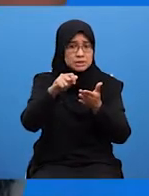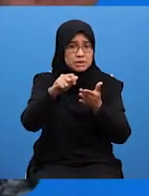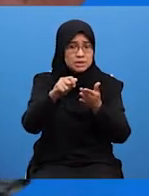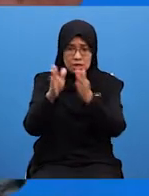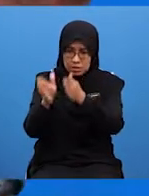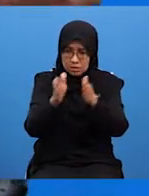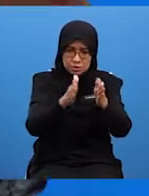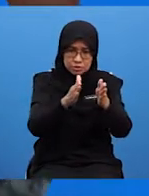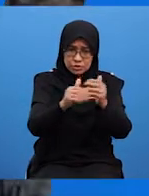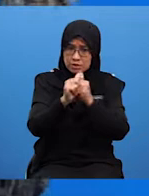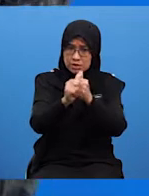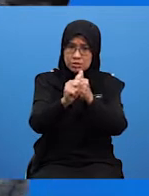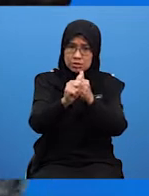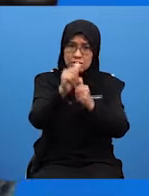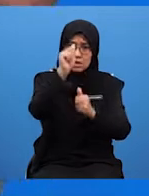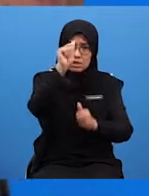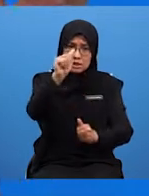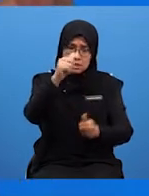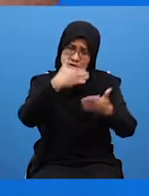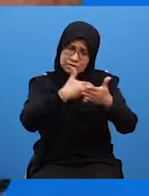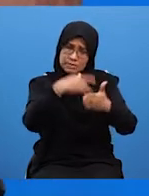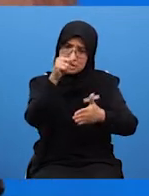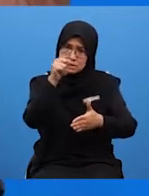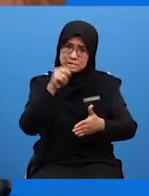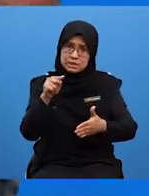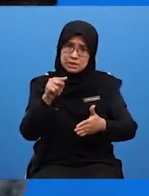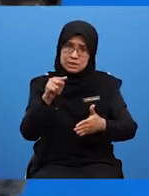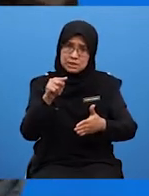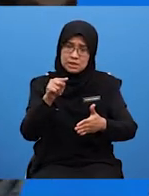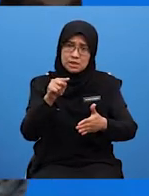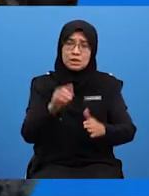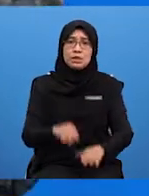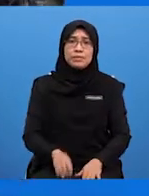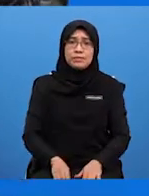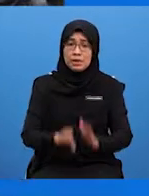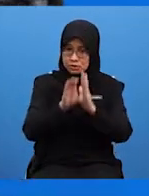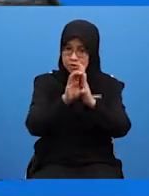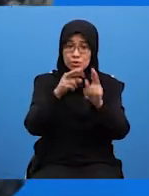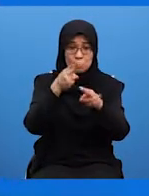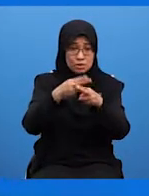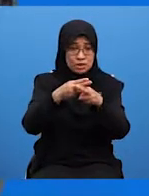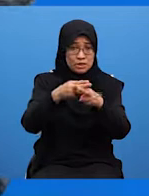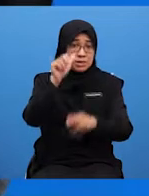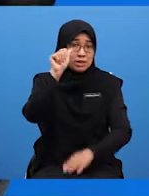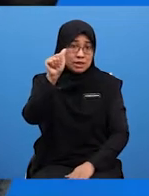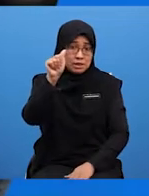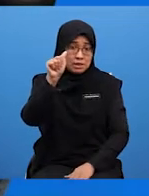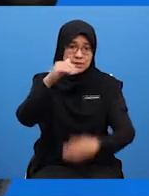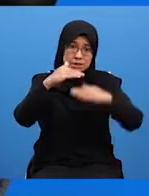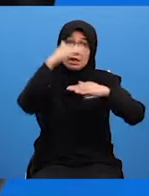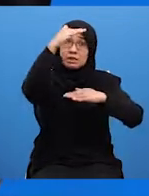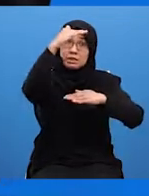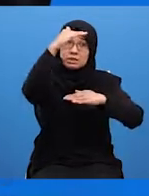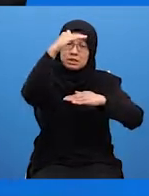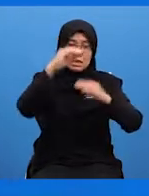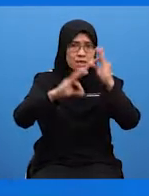mengikut turutan abjad Kalau jikalau kata penulis buku itu A, harus berada di atas Ya, Arif perlu berada di atas